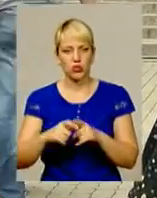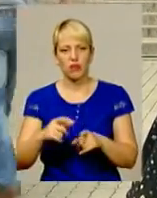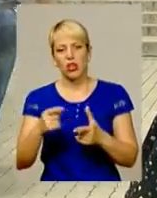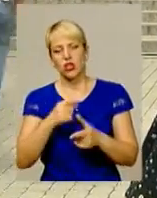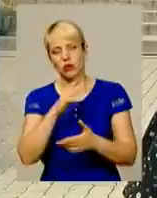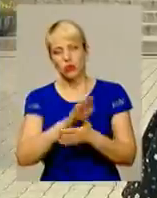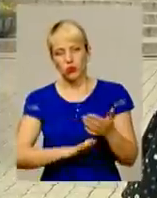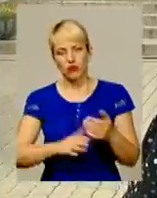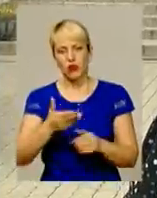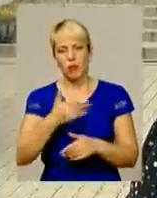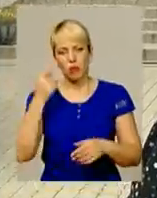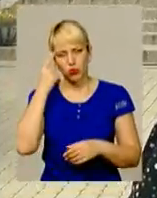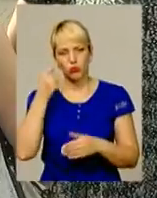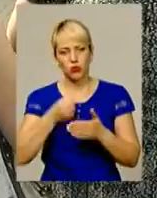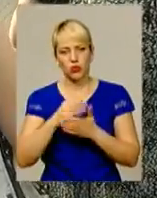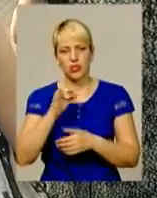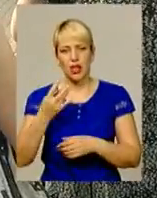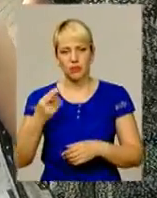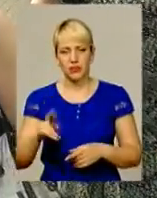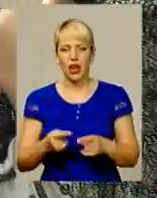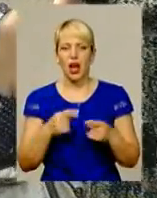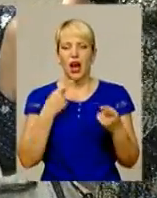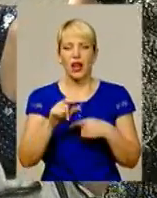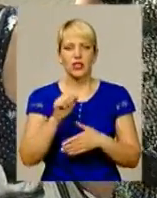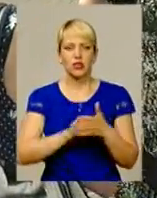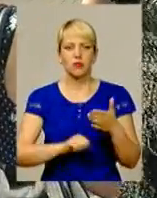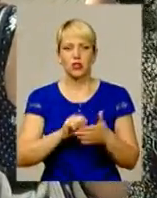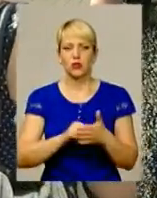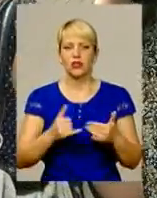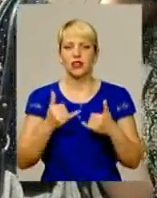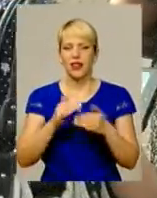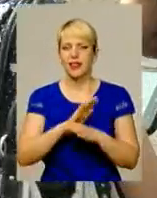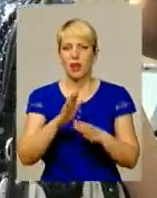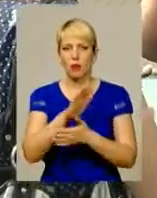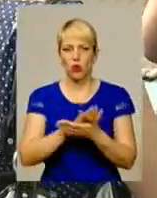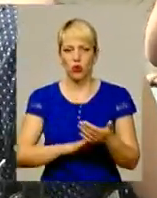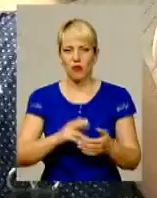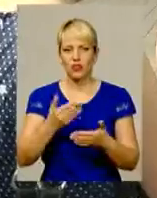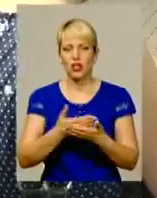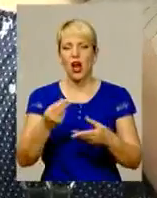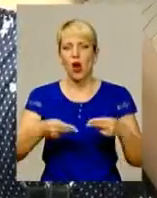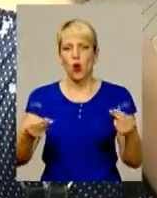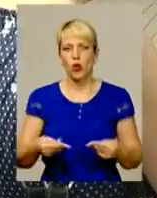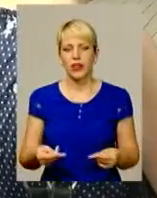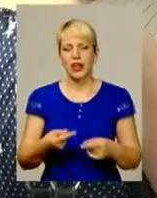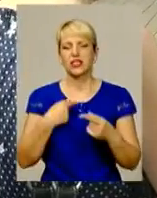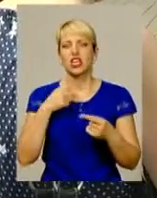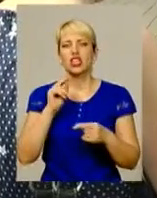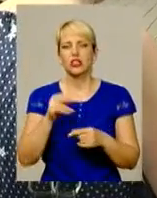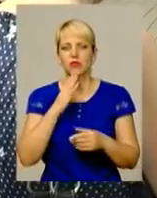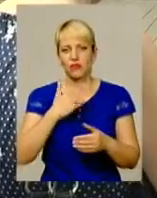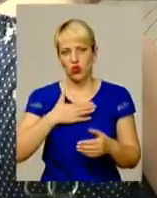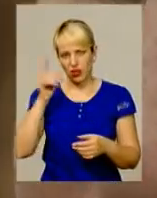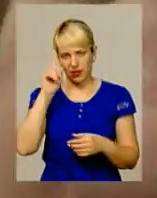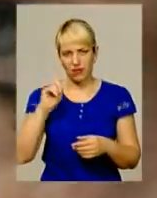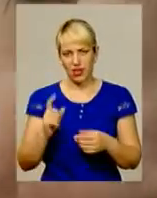подумаємо до серпня, що сказано було. А інших причин для не продовження контракту, аніж своє неукраїнське походження, не